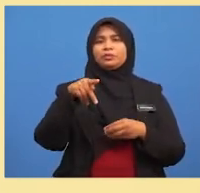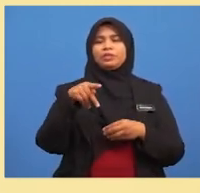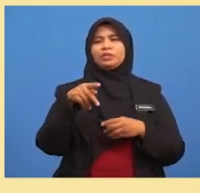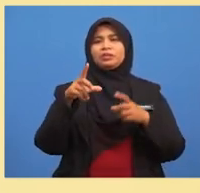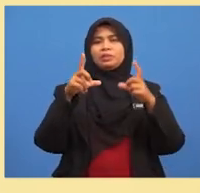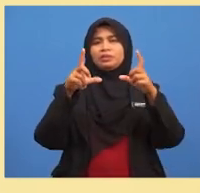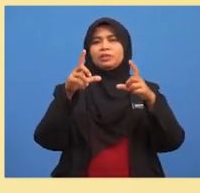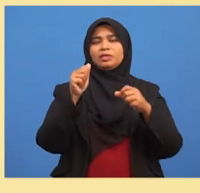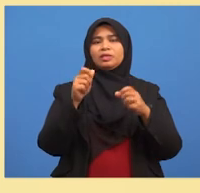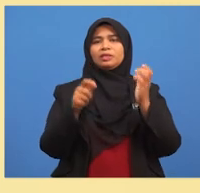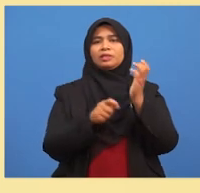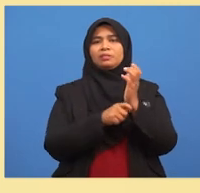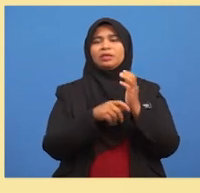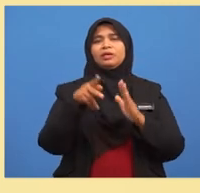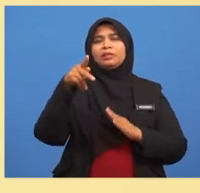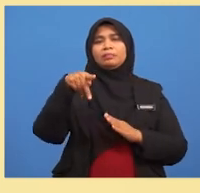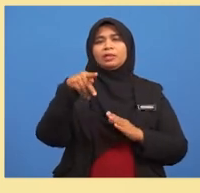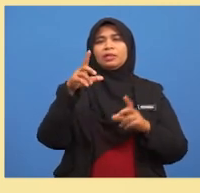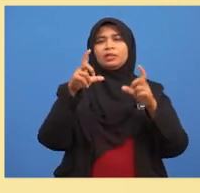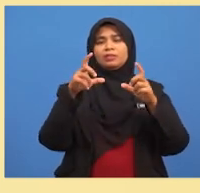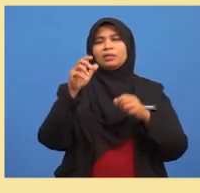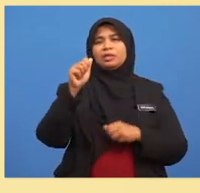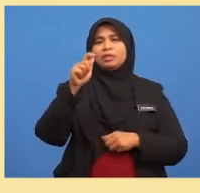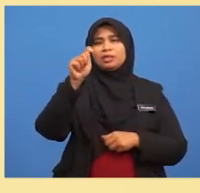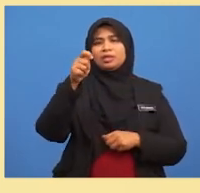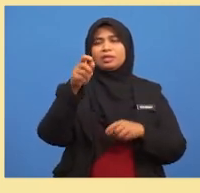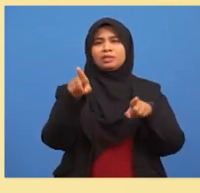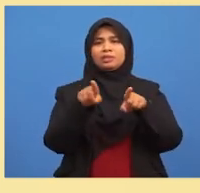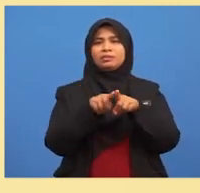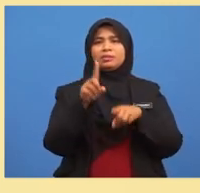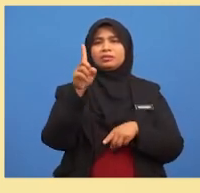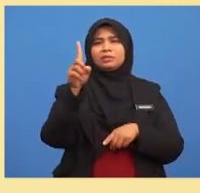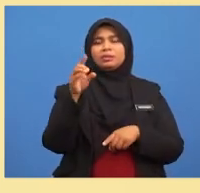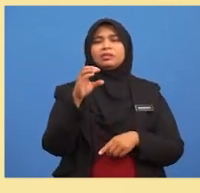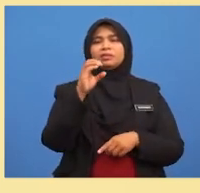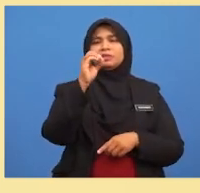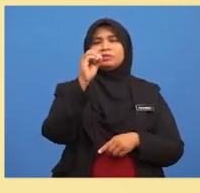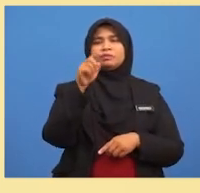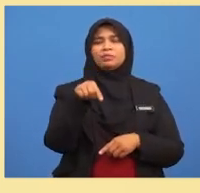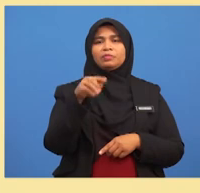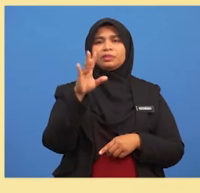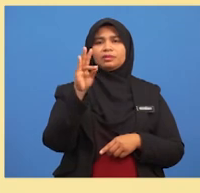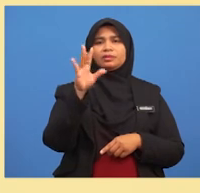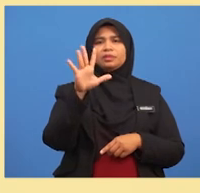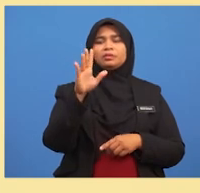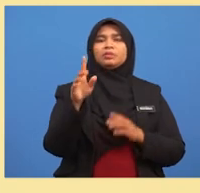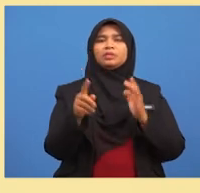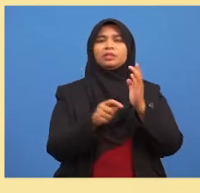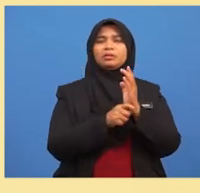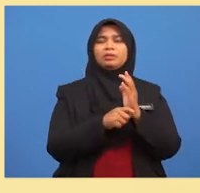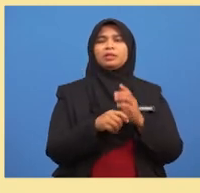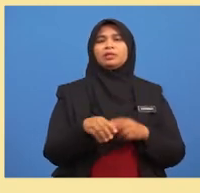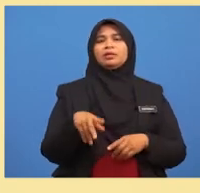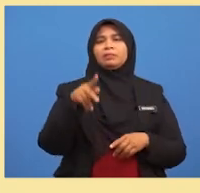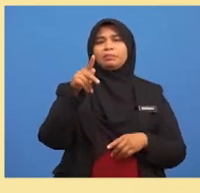tambah P dalam kurungan A tanda sama dengan 1 Sifar perpuluhan 75 tambah